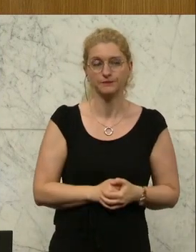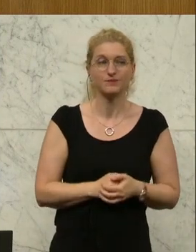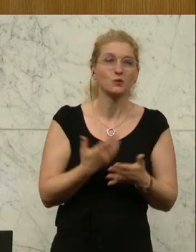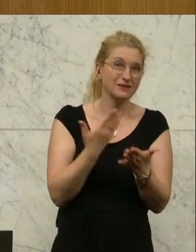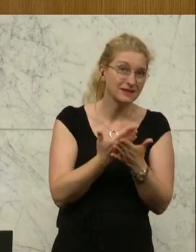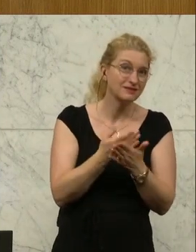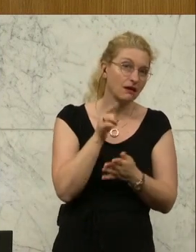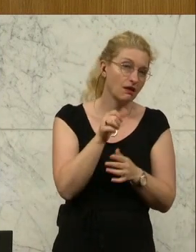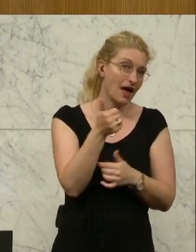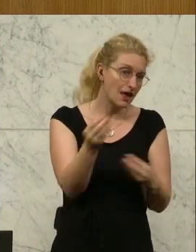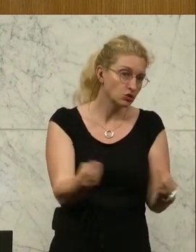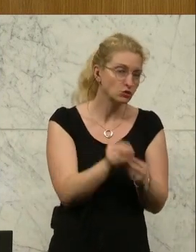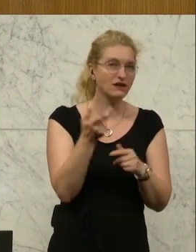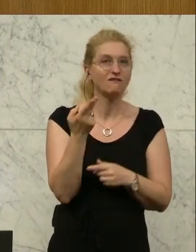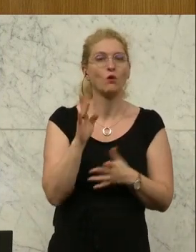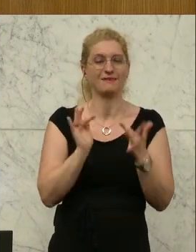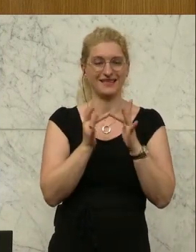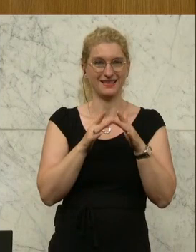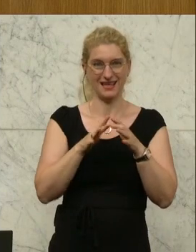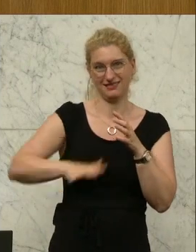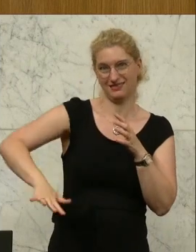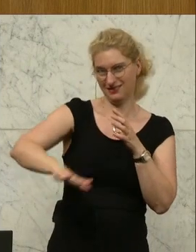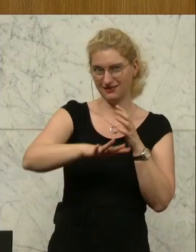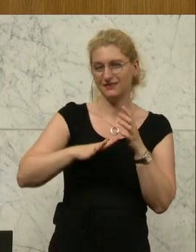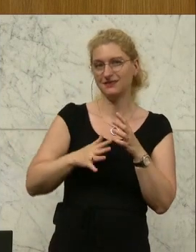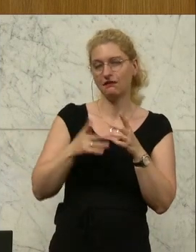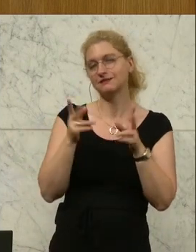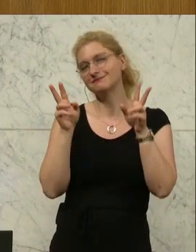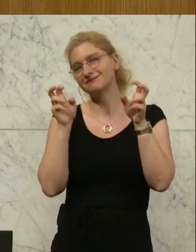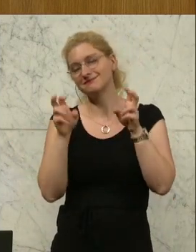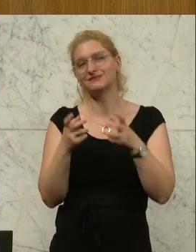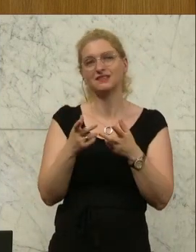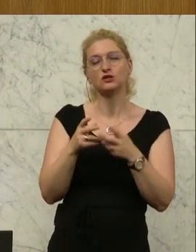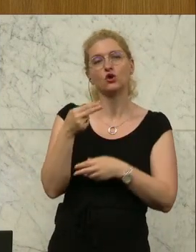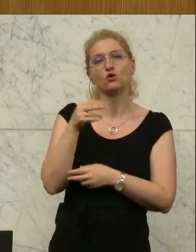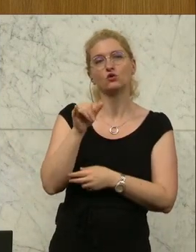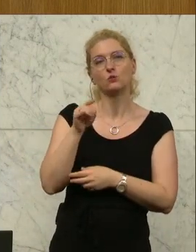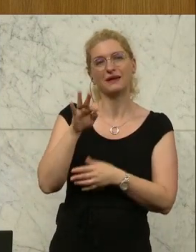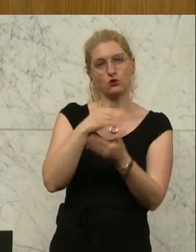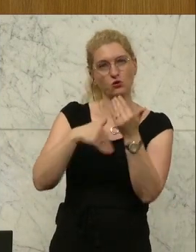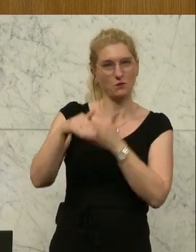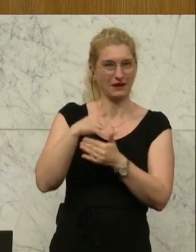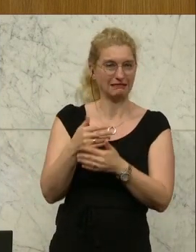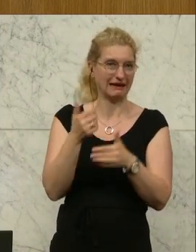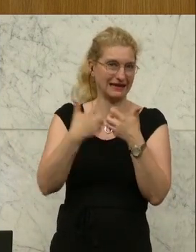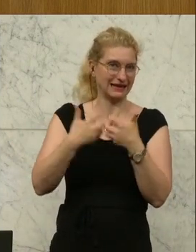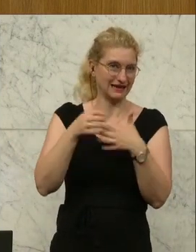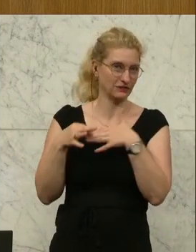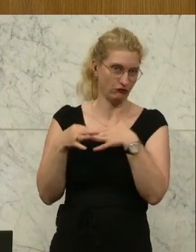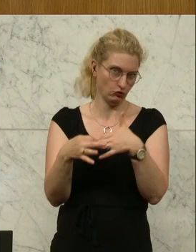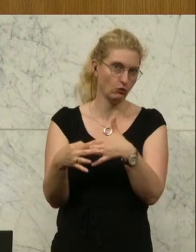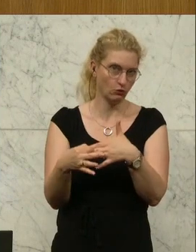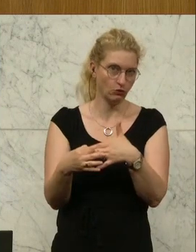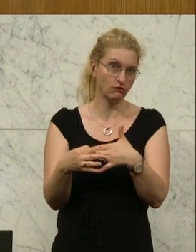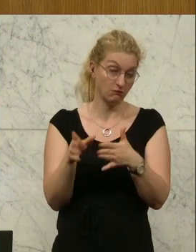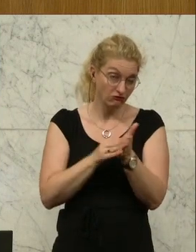warum der Cyberraum mittlerweile auch im Rahmen der sogenannten hybriden Kriegsführung benutzt wird, weil sich über ihn Meldungen